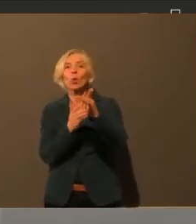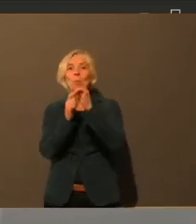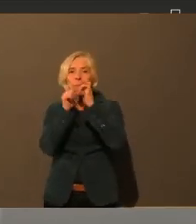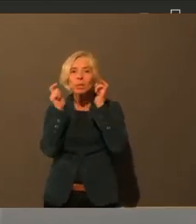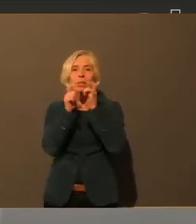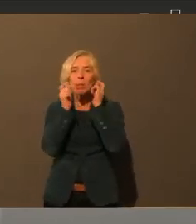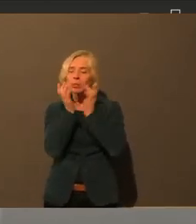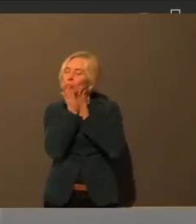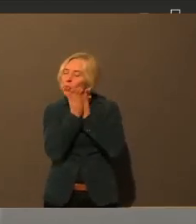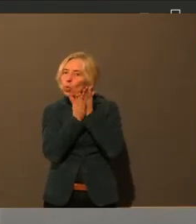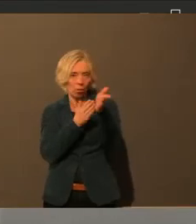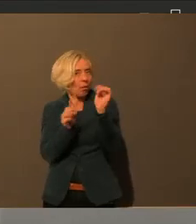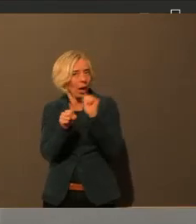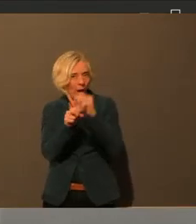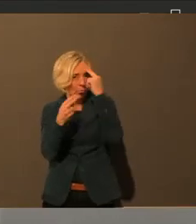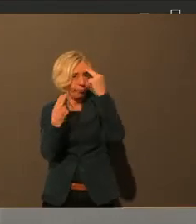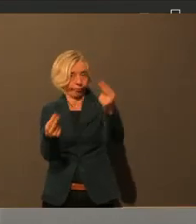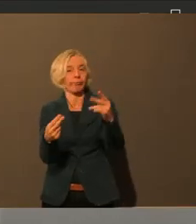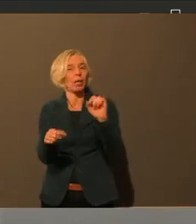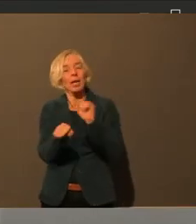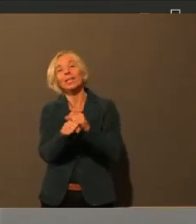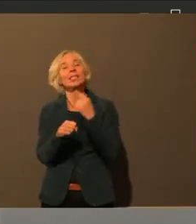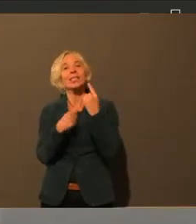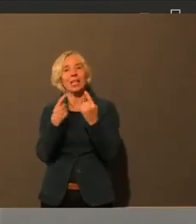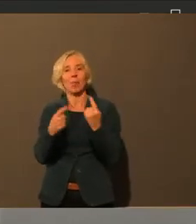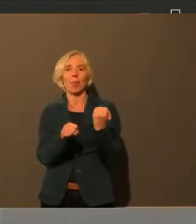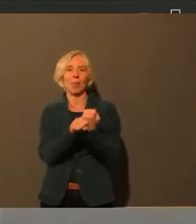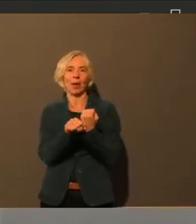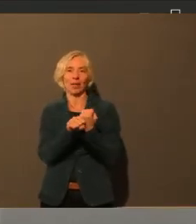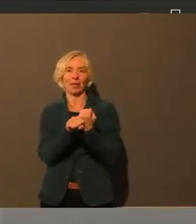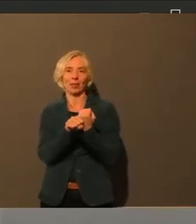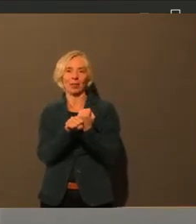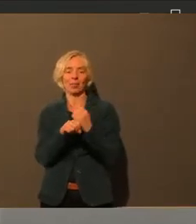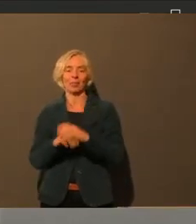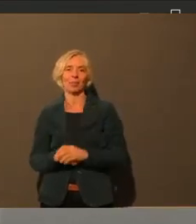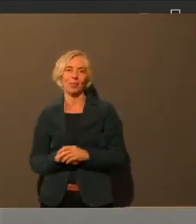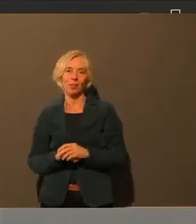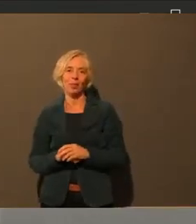das kriegen wir auch hier mit, beziehungsweise mit mir,